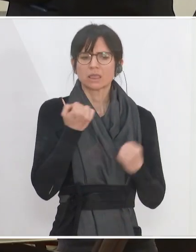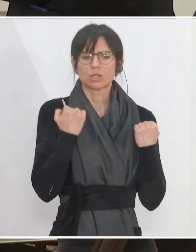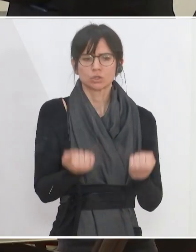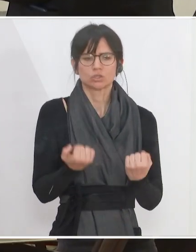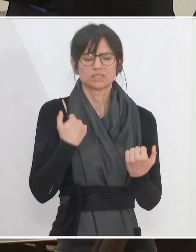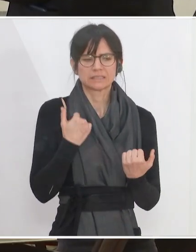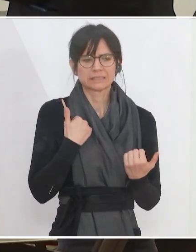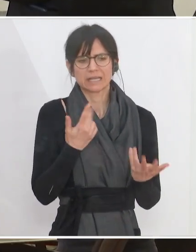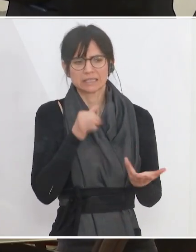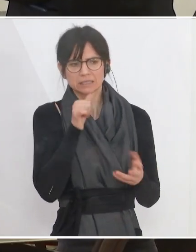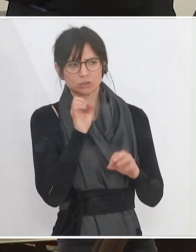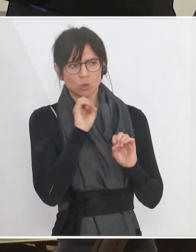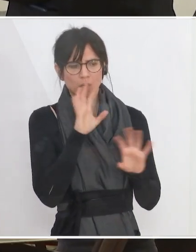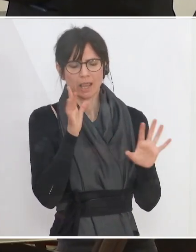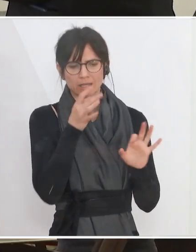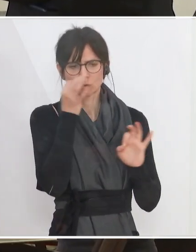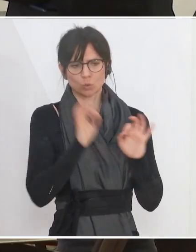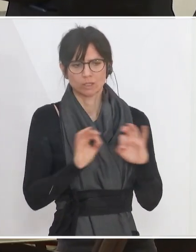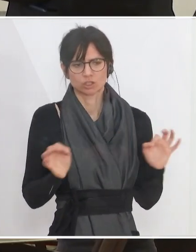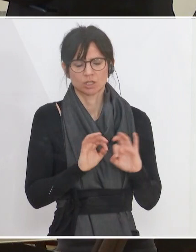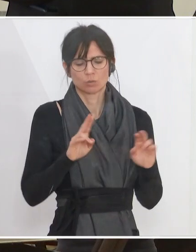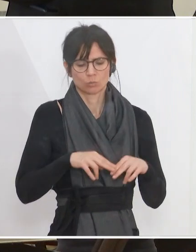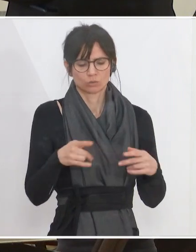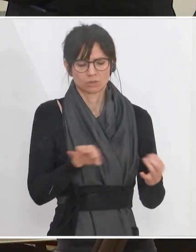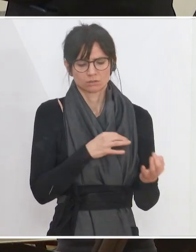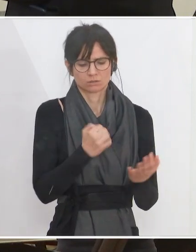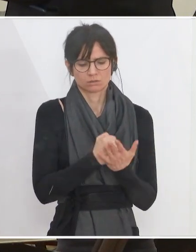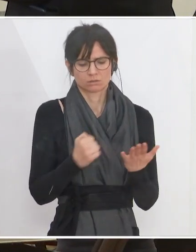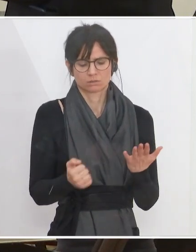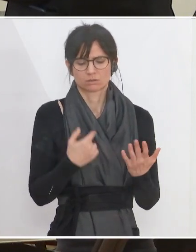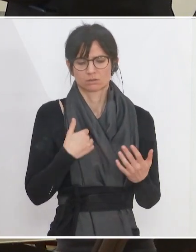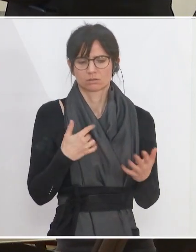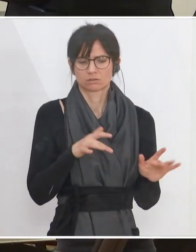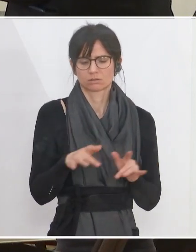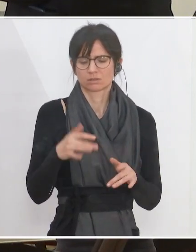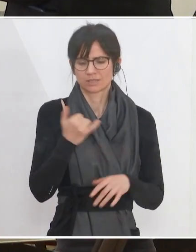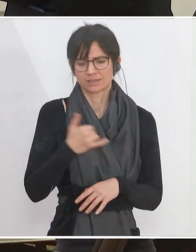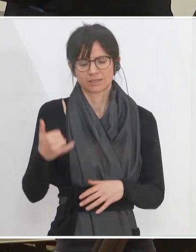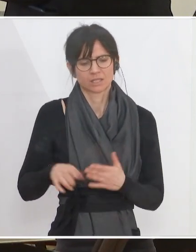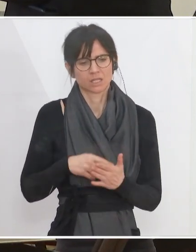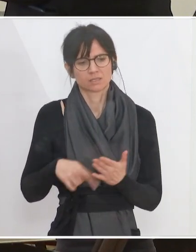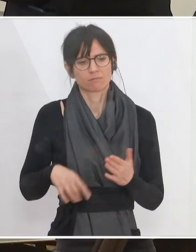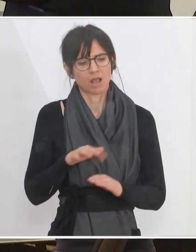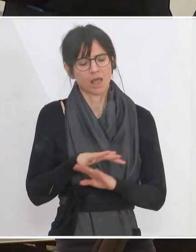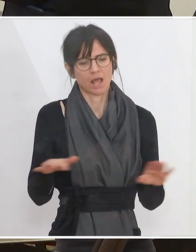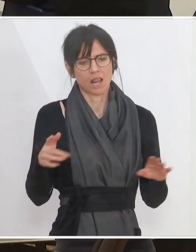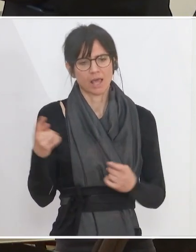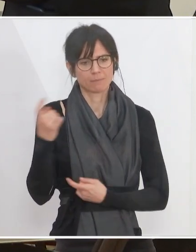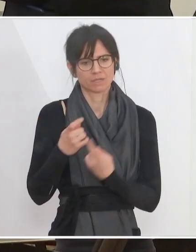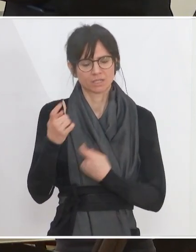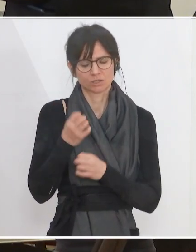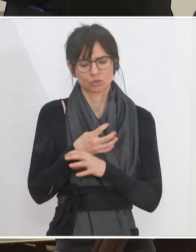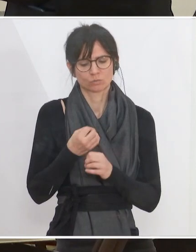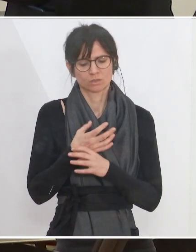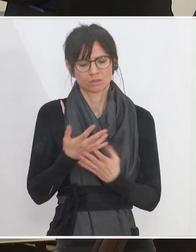nicht. Was sind die Gründe? Beispiel Bundeskanzleramt schaltet jedes Mal alle migrantischen Medien,